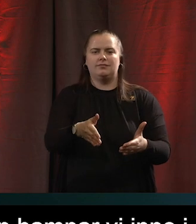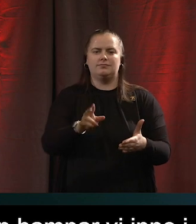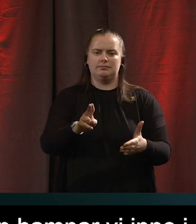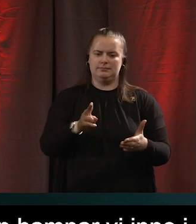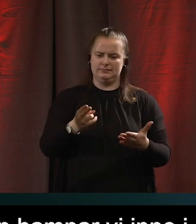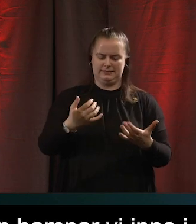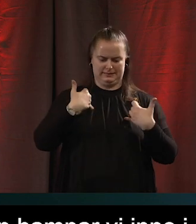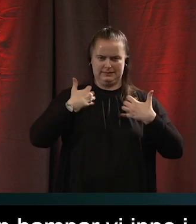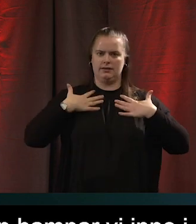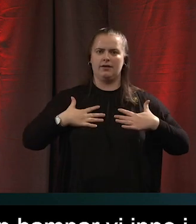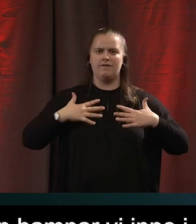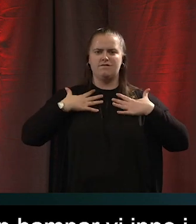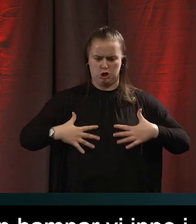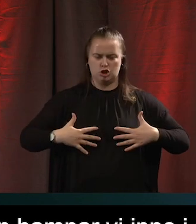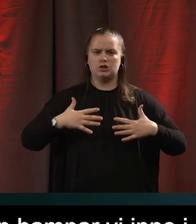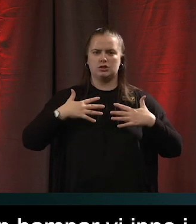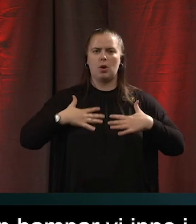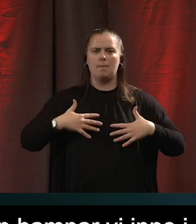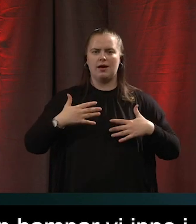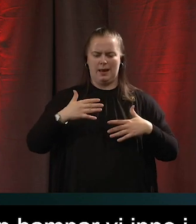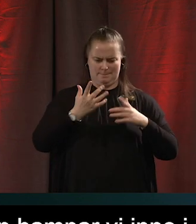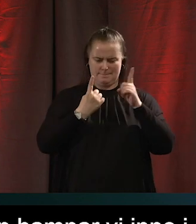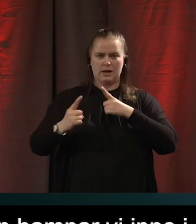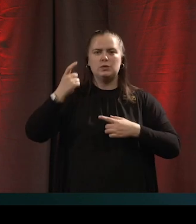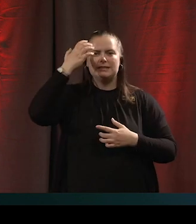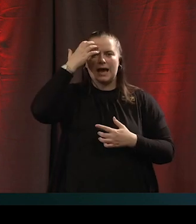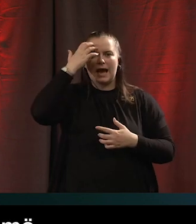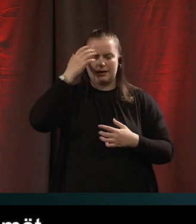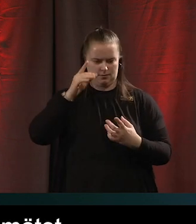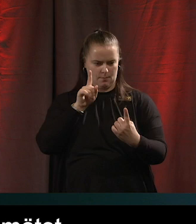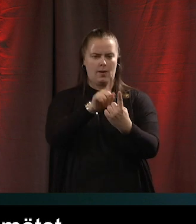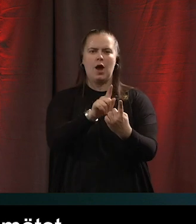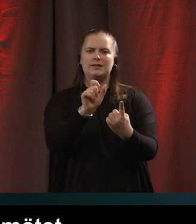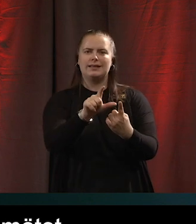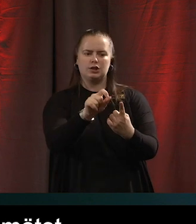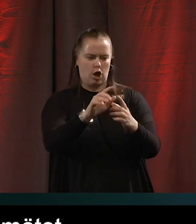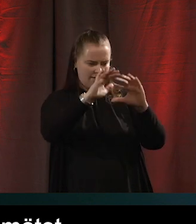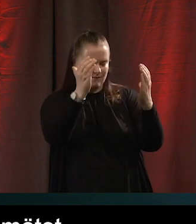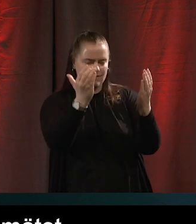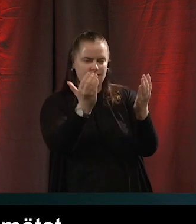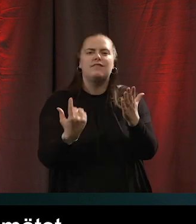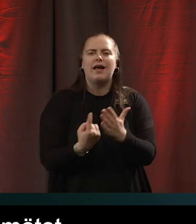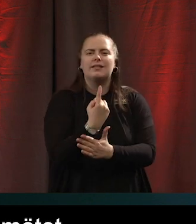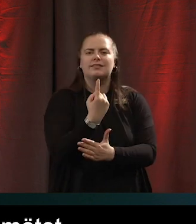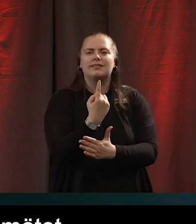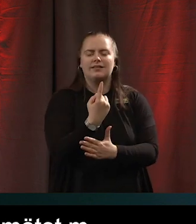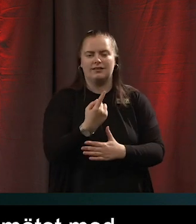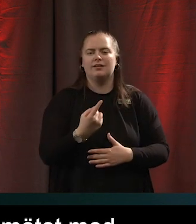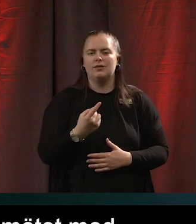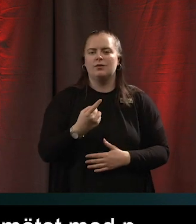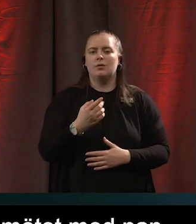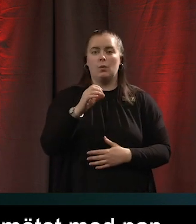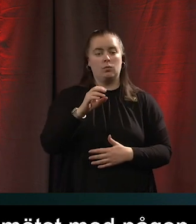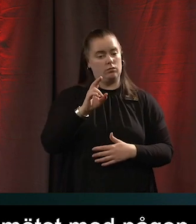Hur funkar en mänsklig hjärna i mötet med en digital världskap av någon annan? Det är ju en